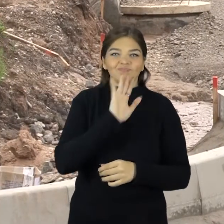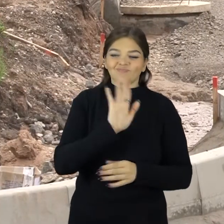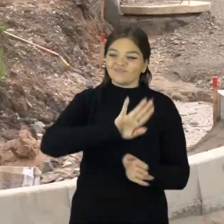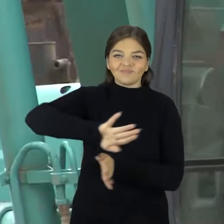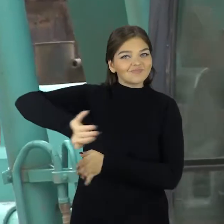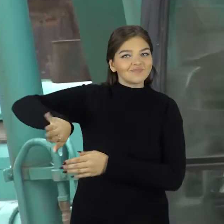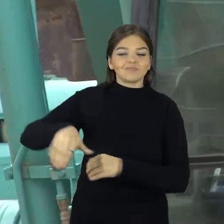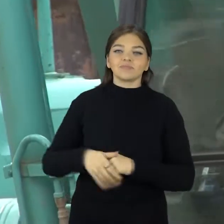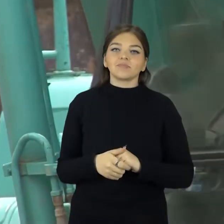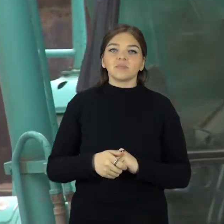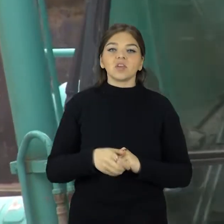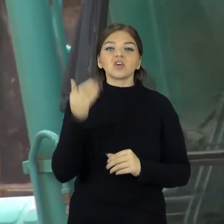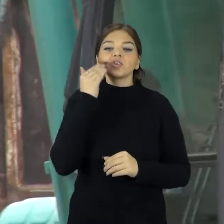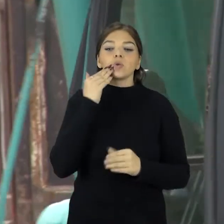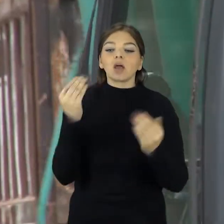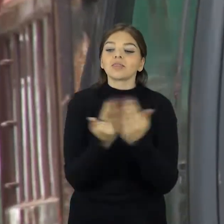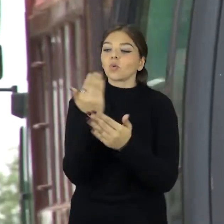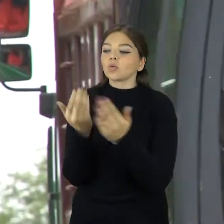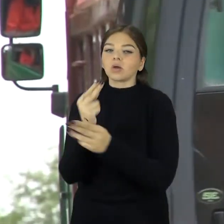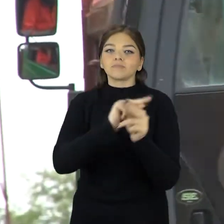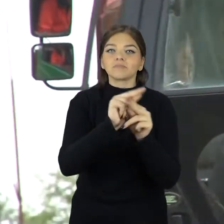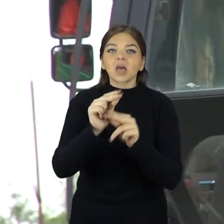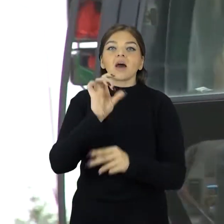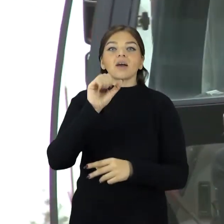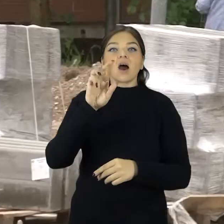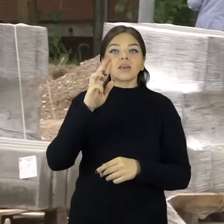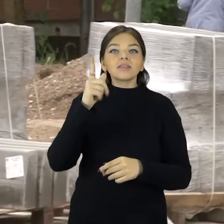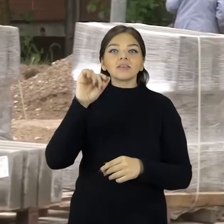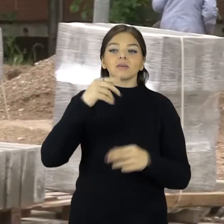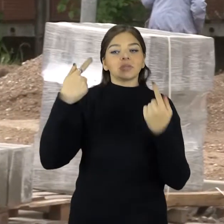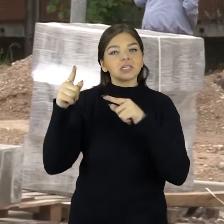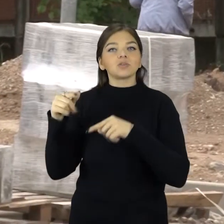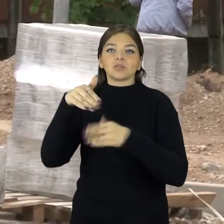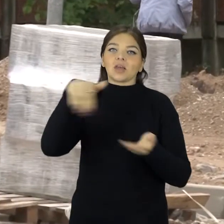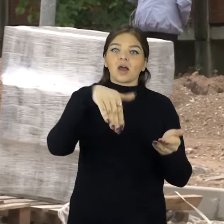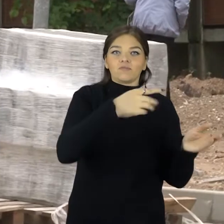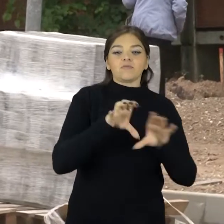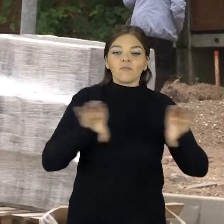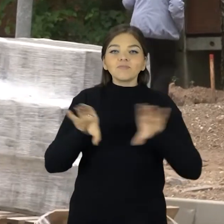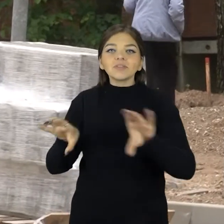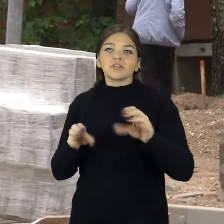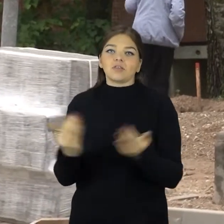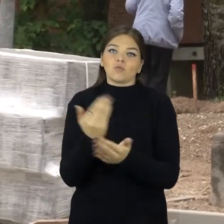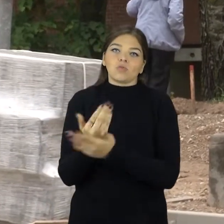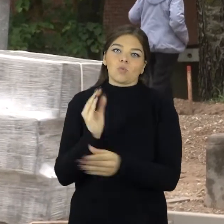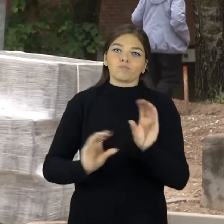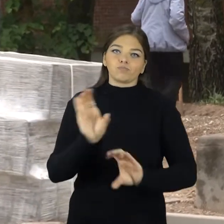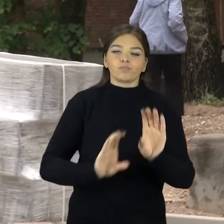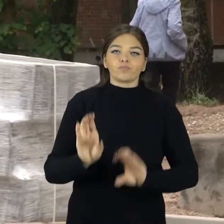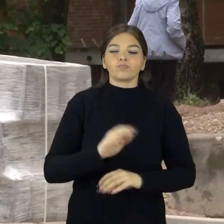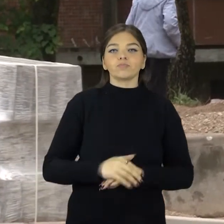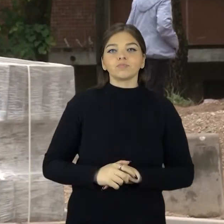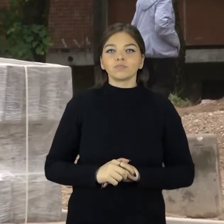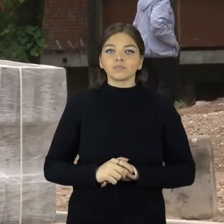ten tiempų aukščiam tikrai vietos nebus. Šiauliai atsinaujina iš pėties, rekonstruojama ne tik Gardino gatvė, bet ir kitos gatvės lamsdynai.